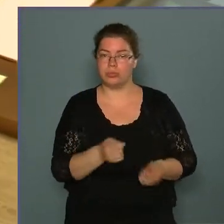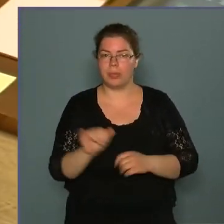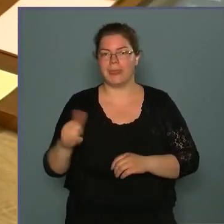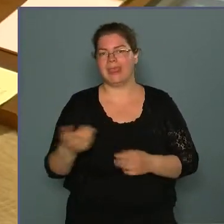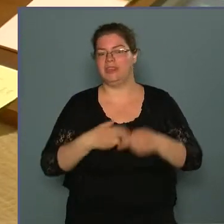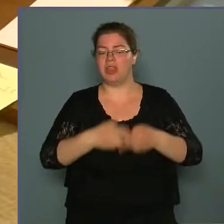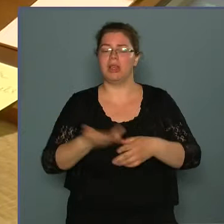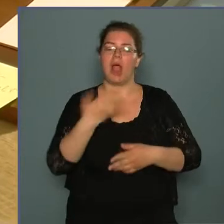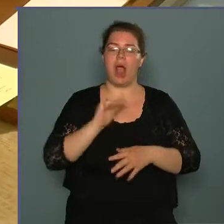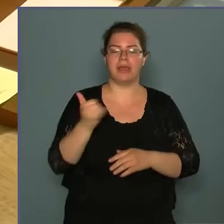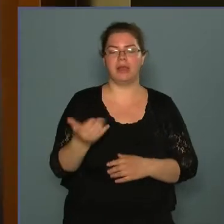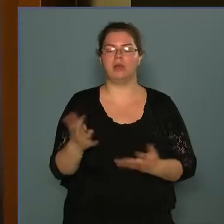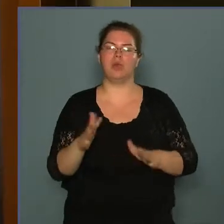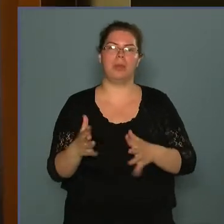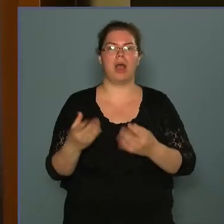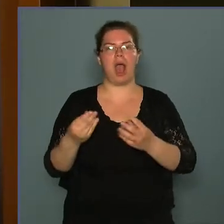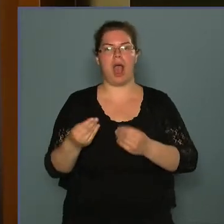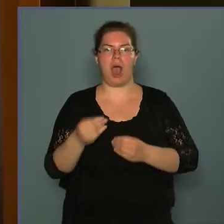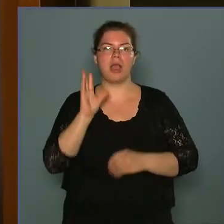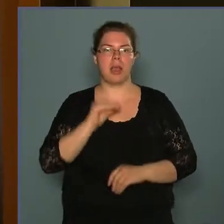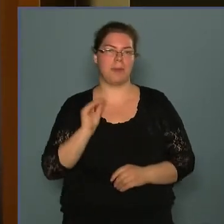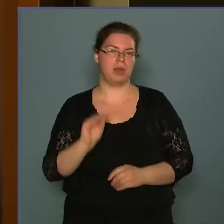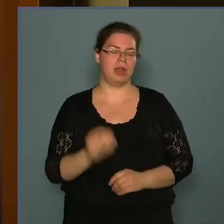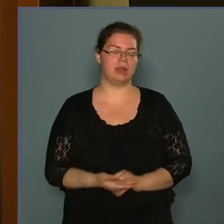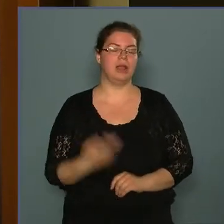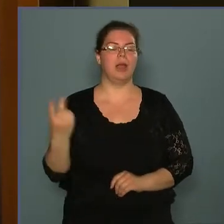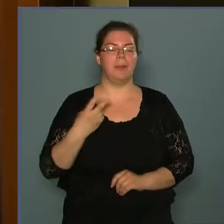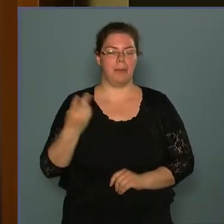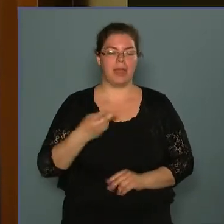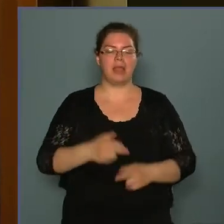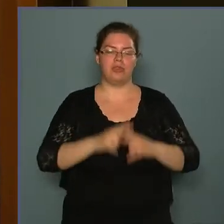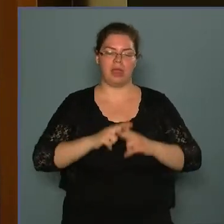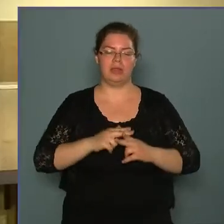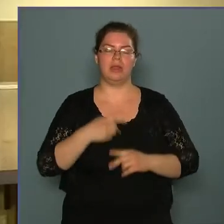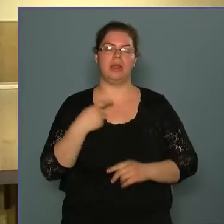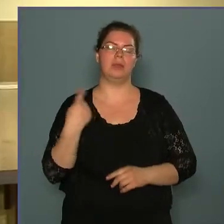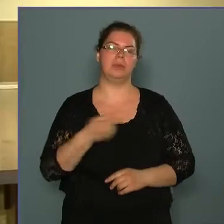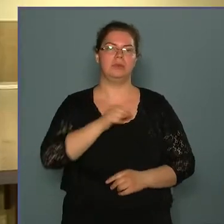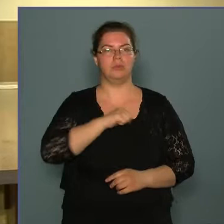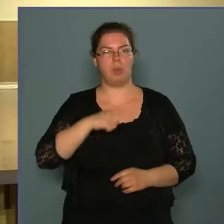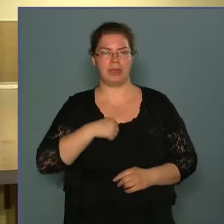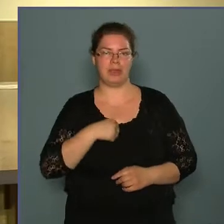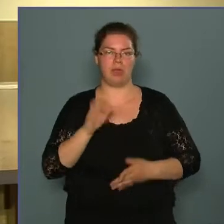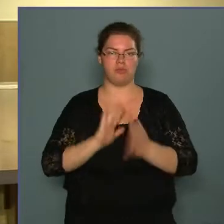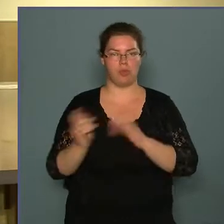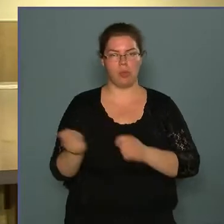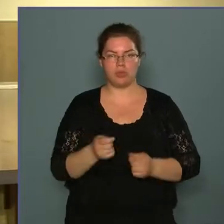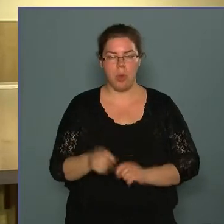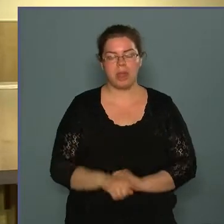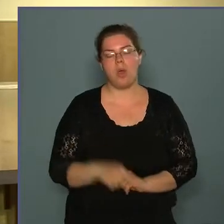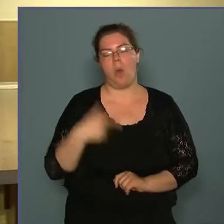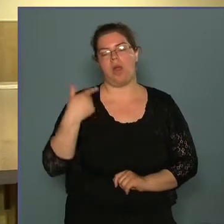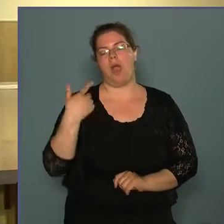akkor ez körülbelül hány embert jelent? Természetesen segítik a munkánkat az önkéntes tűzoltók. A